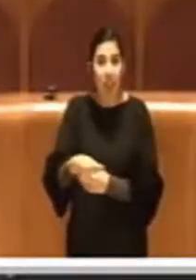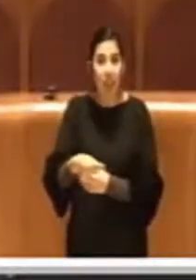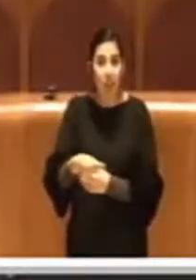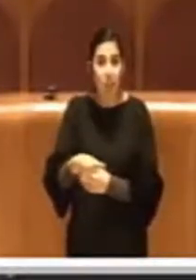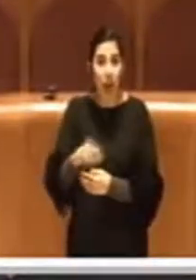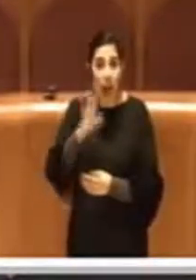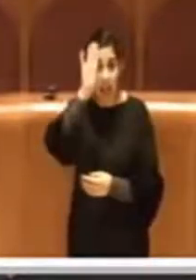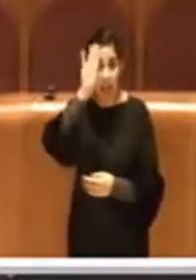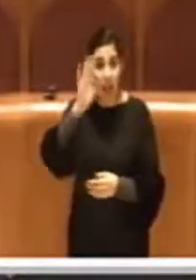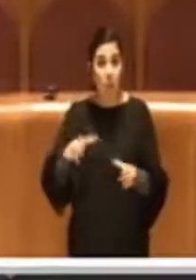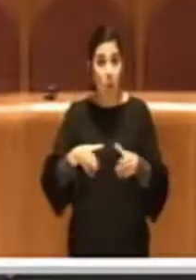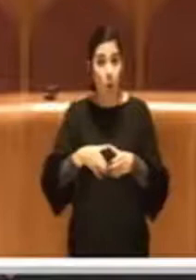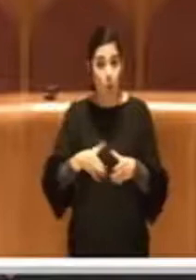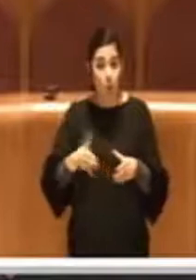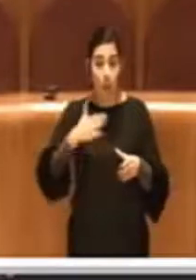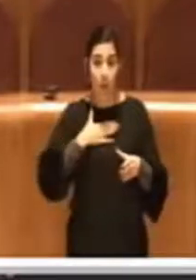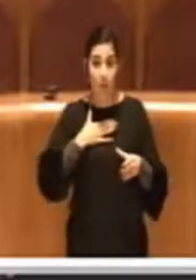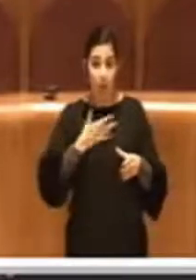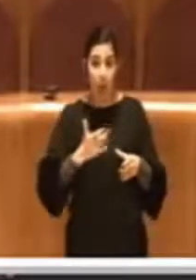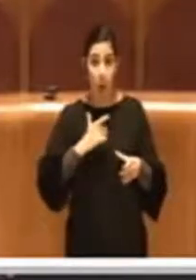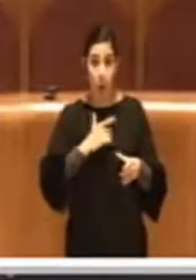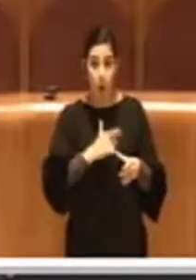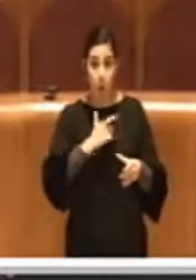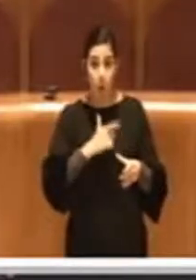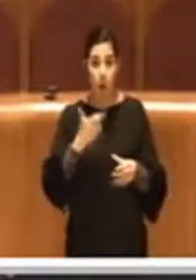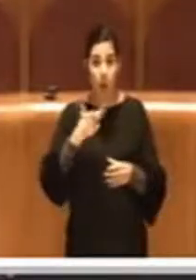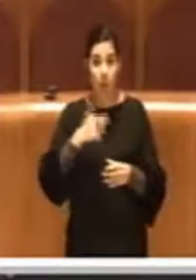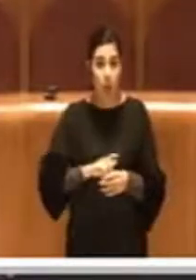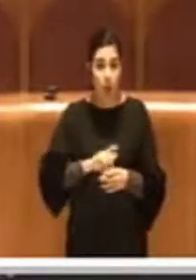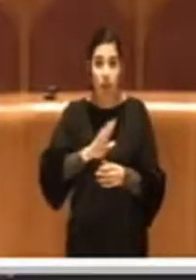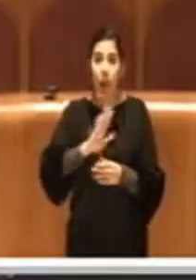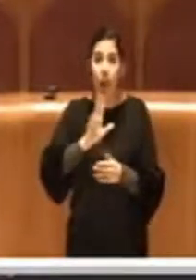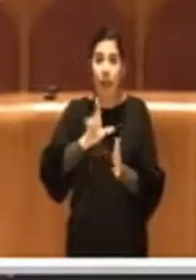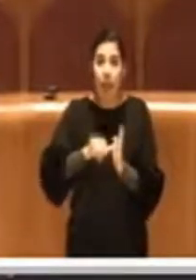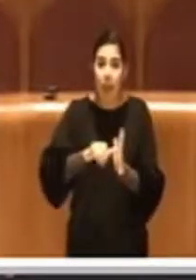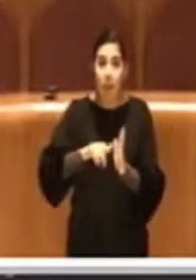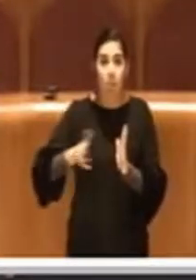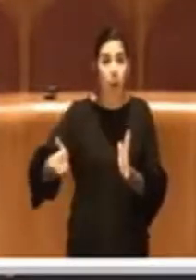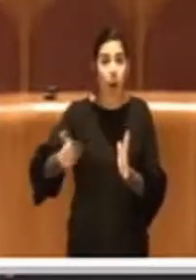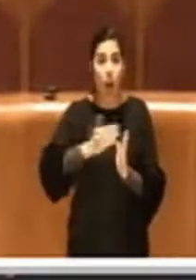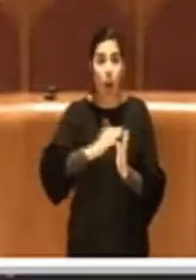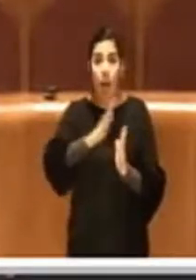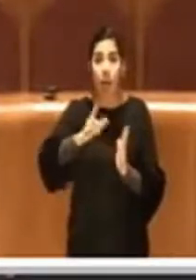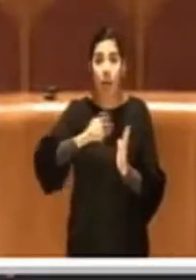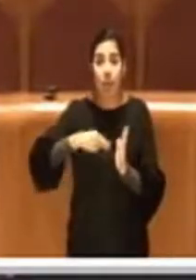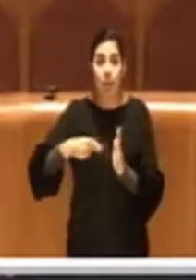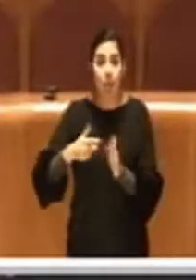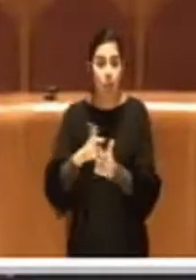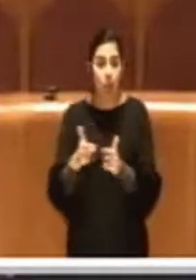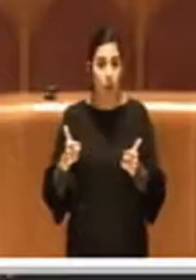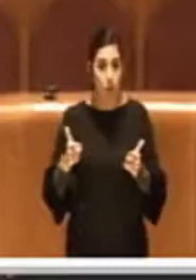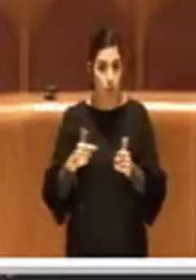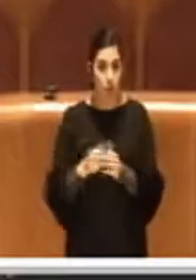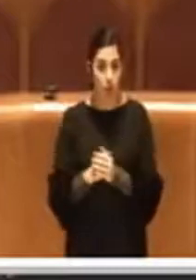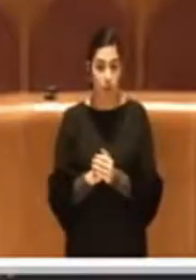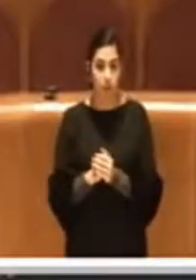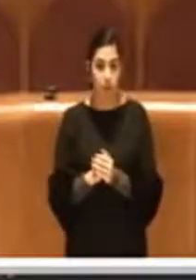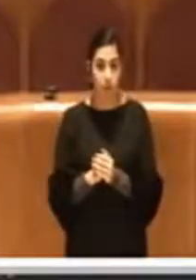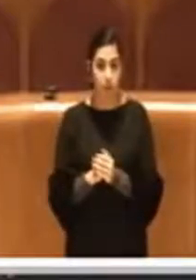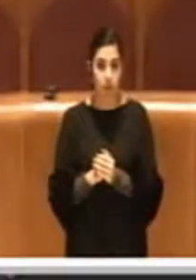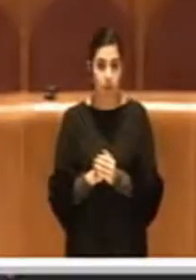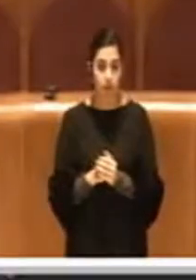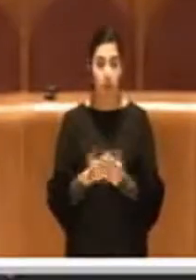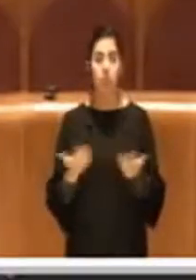capogruppo è mia perché non avevamo altrimenti tempo per raccogliere le firme. Viceversa, se i